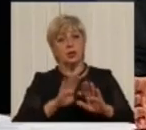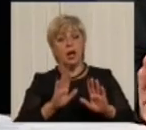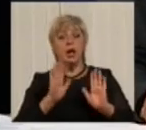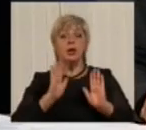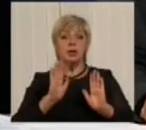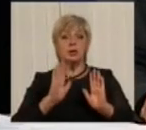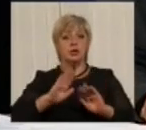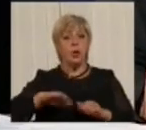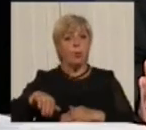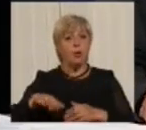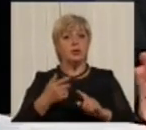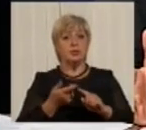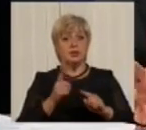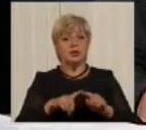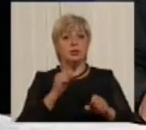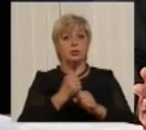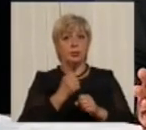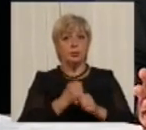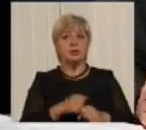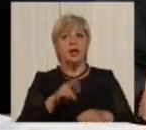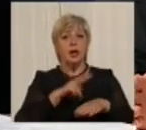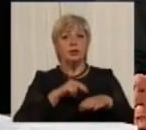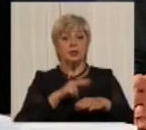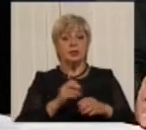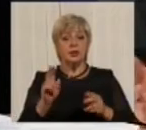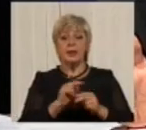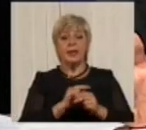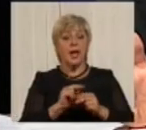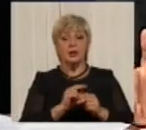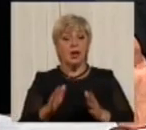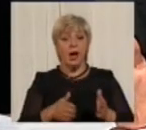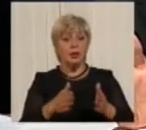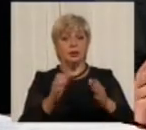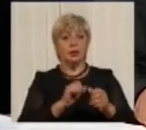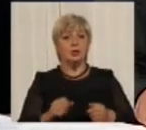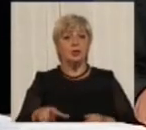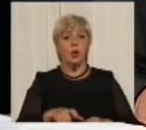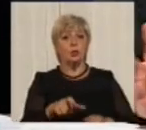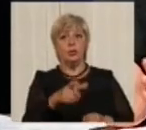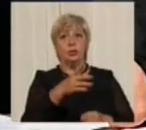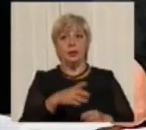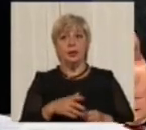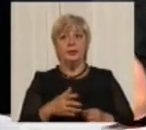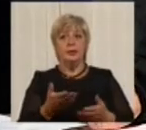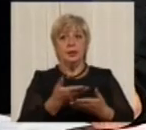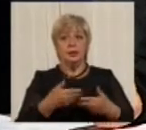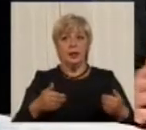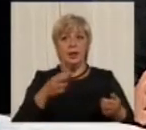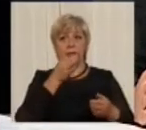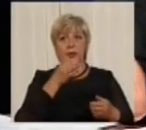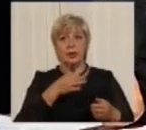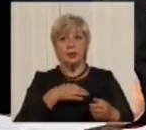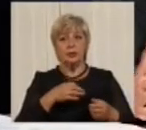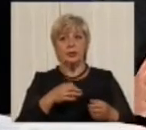потім це робиться. І поліція не лагодить дороги. Як часто нам люди бувають, нам кажуть, що, що ви